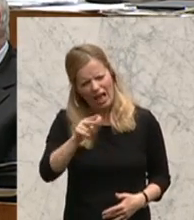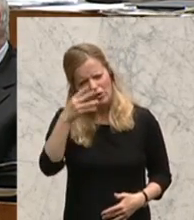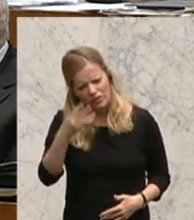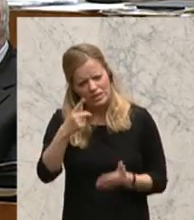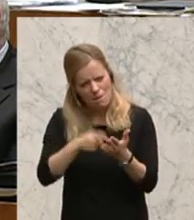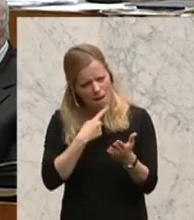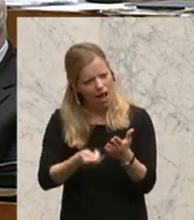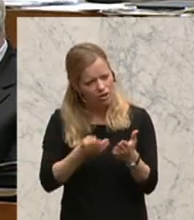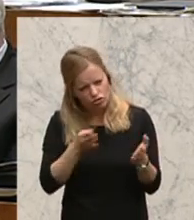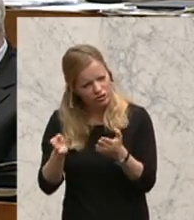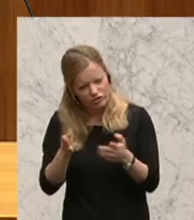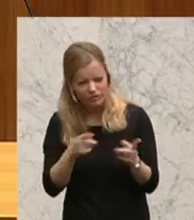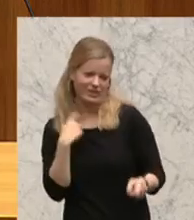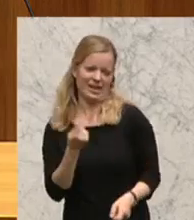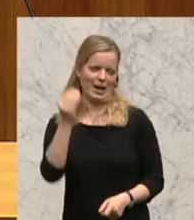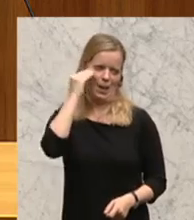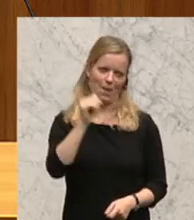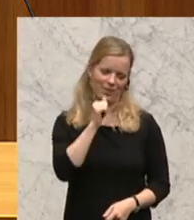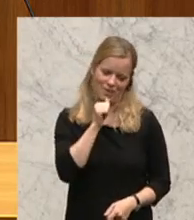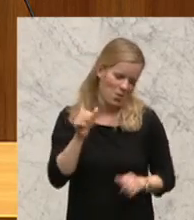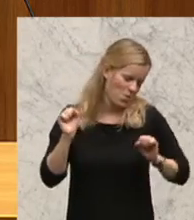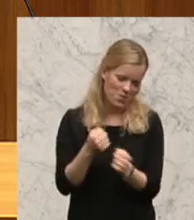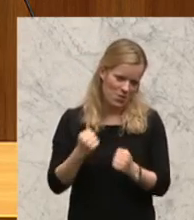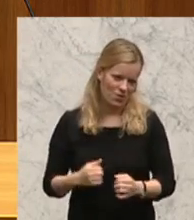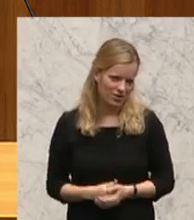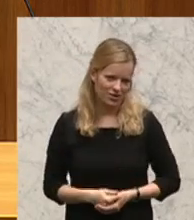das halte ich für fast ausgeschlossen. Solche Nüsse sind wir auch nicht.